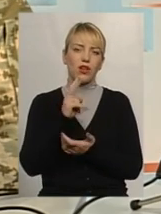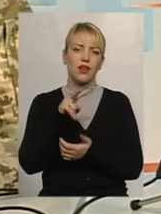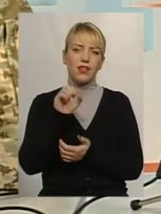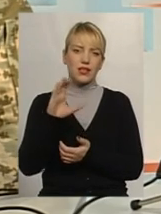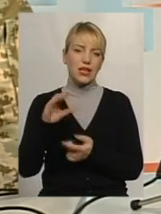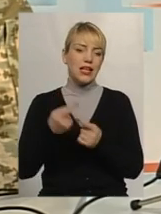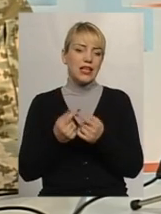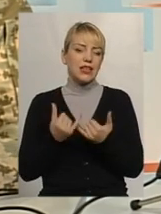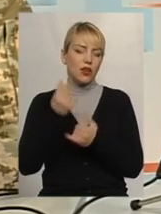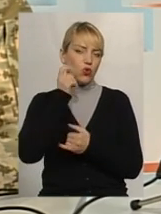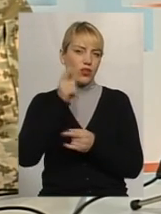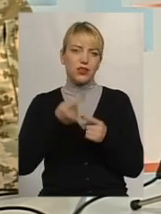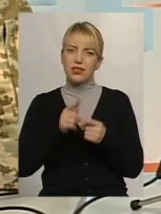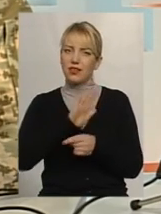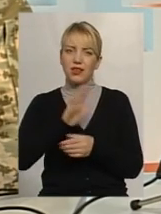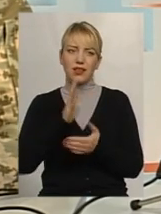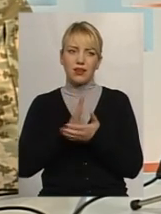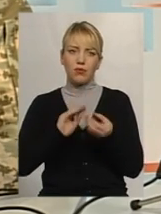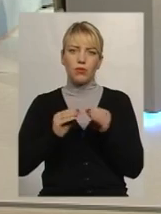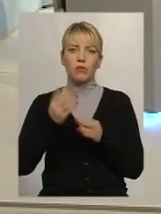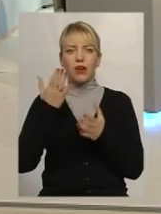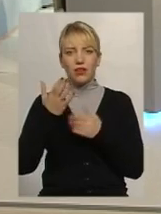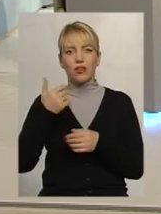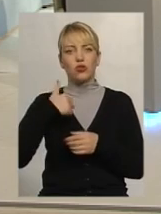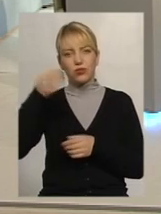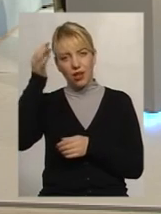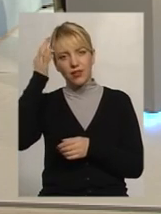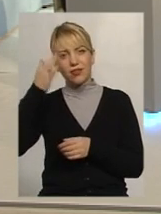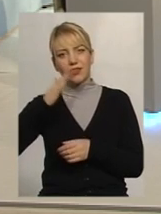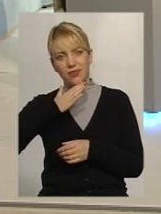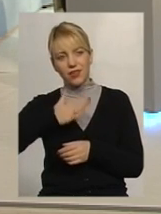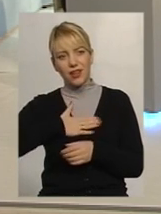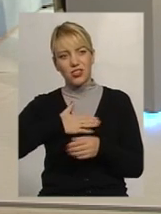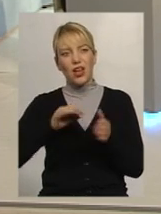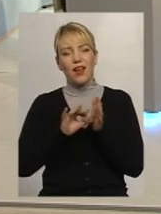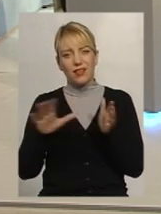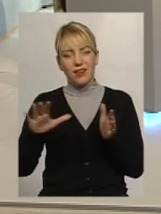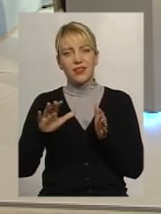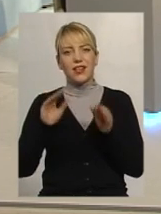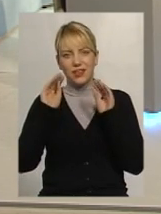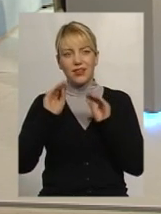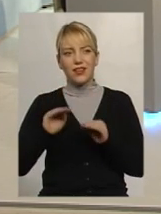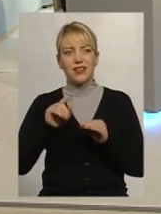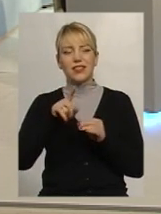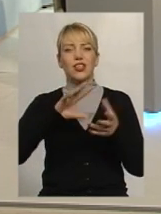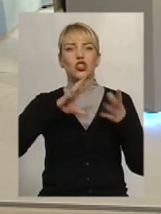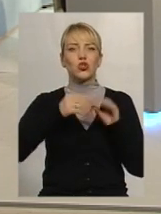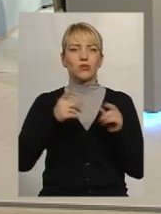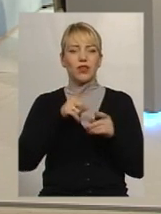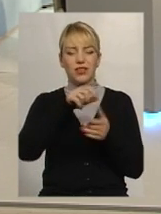не є проблемою. Якщо ще згадати, є декларації, згадати суми, зазначені там, то це взагалі